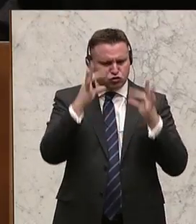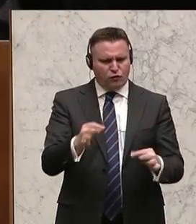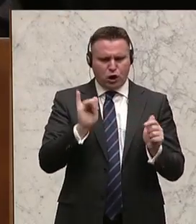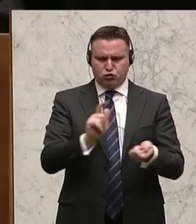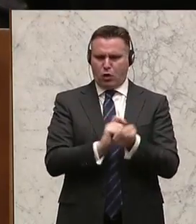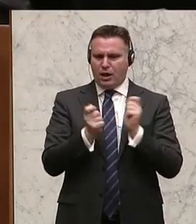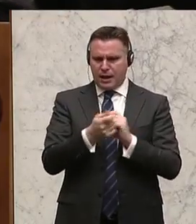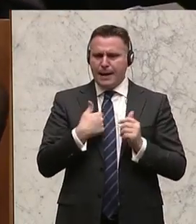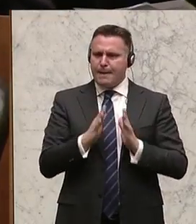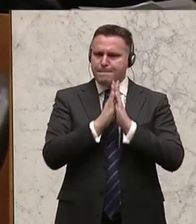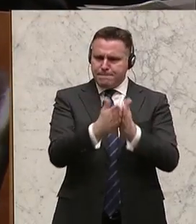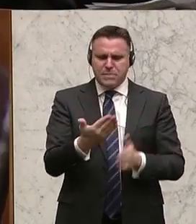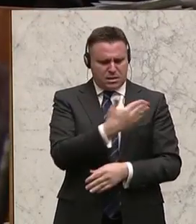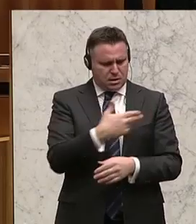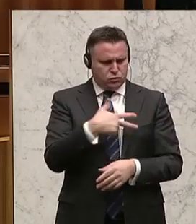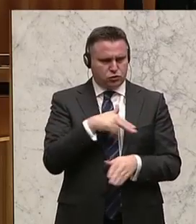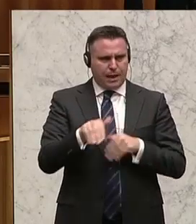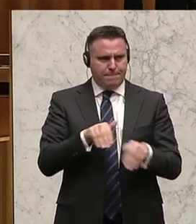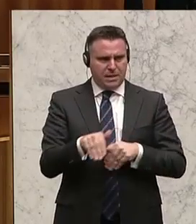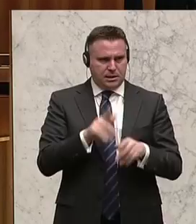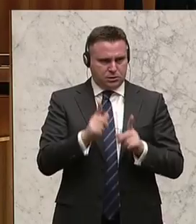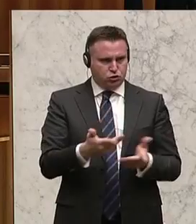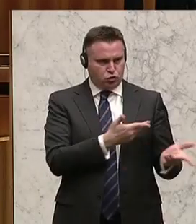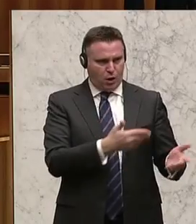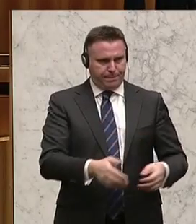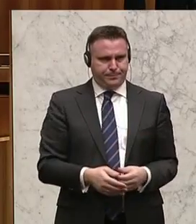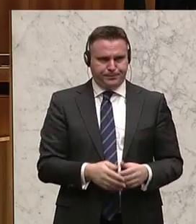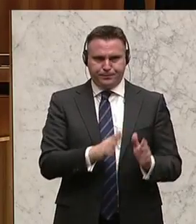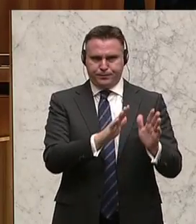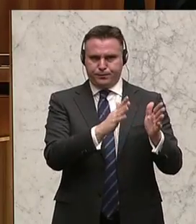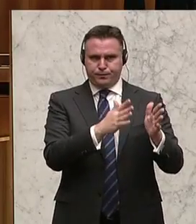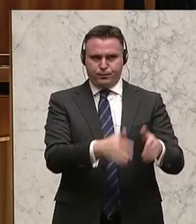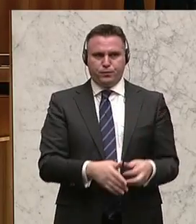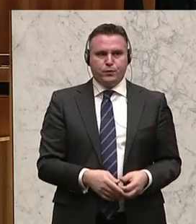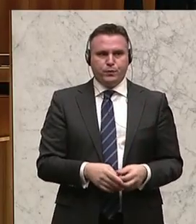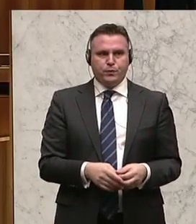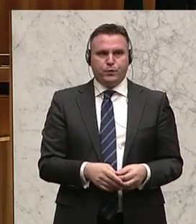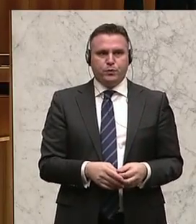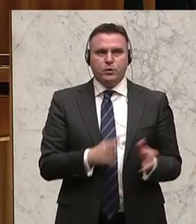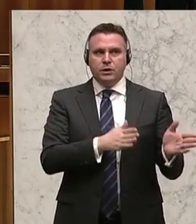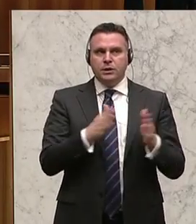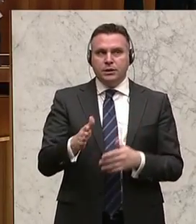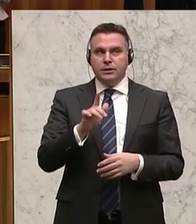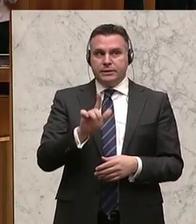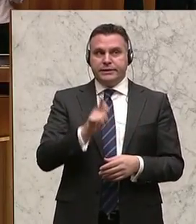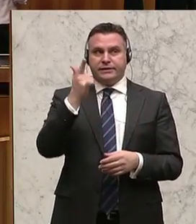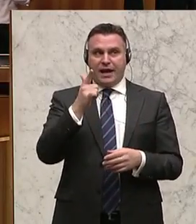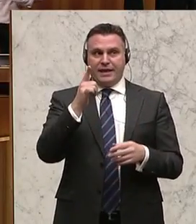zu nehmen. Das wäre mein Appell auch an Sie, Herr Sozialminister. Der zweite Punkt, der